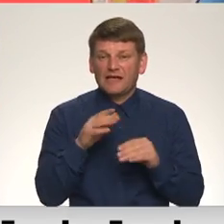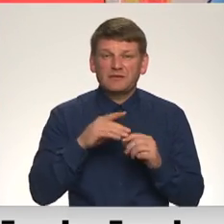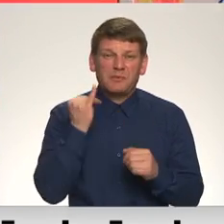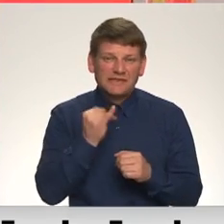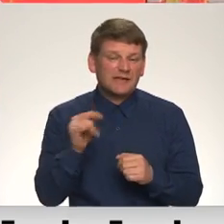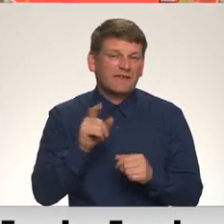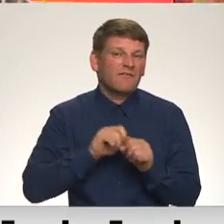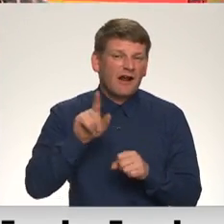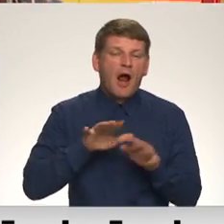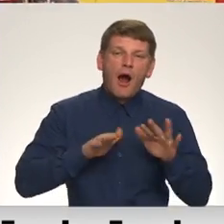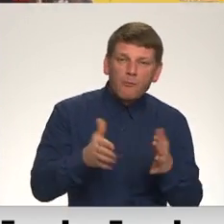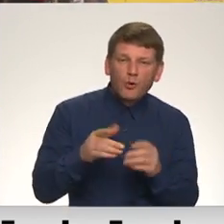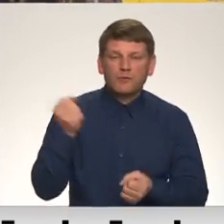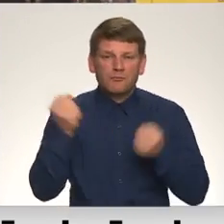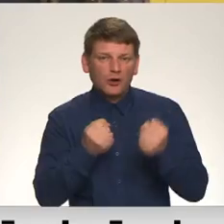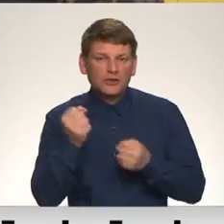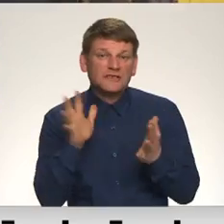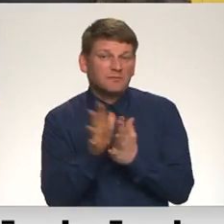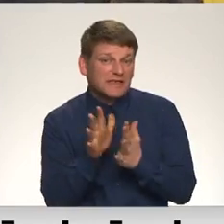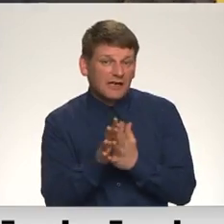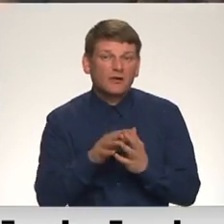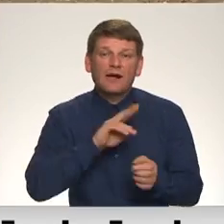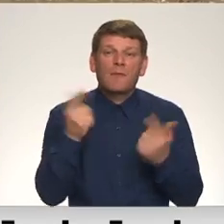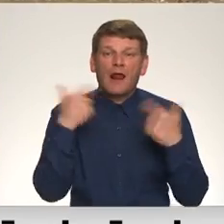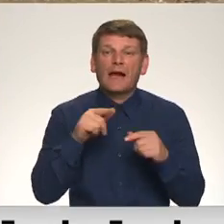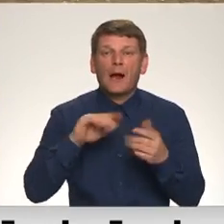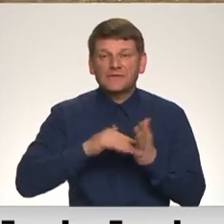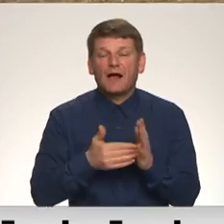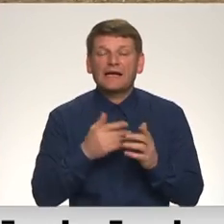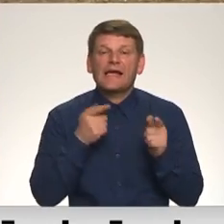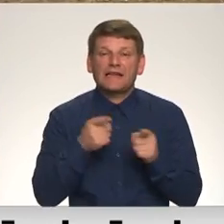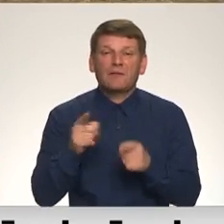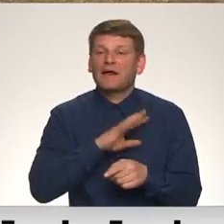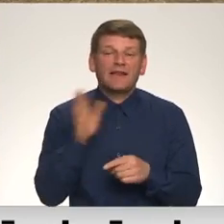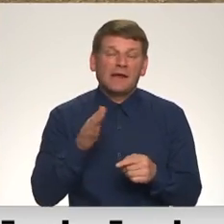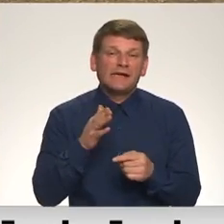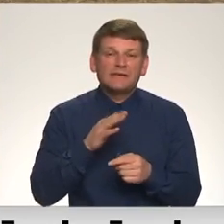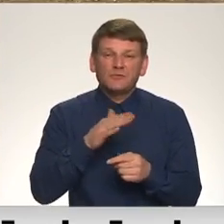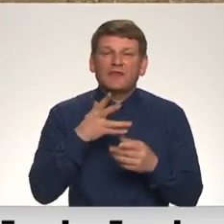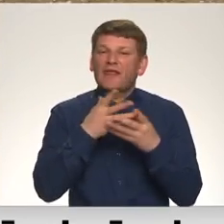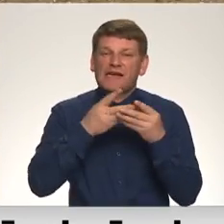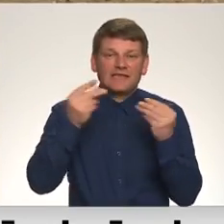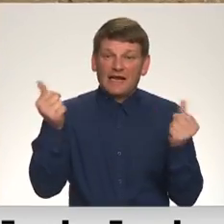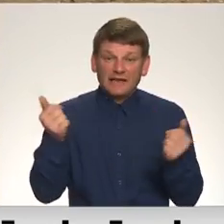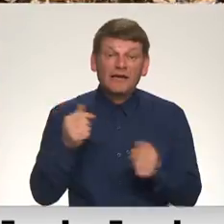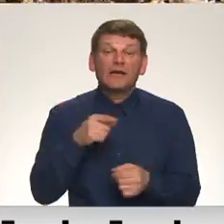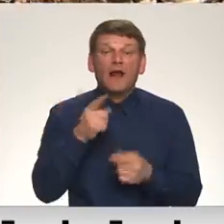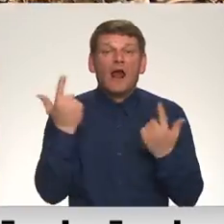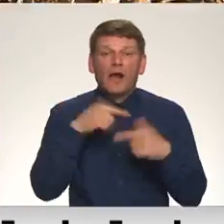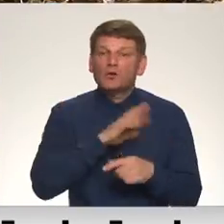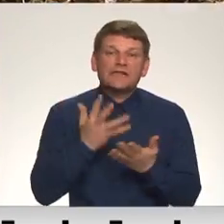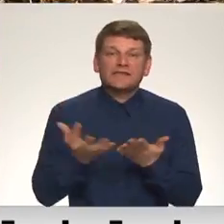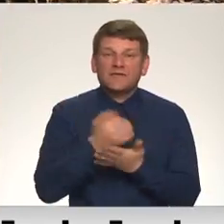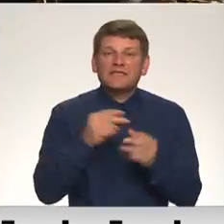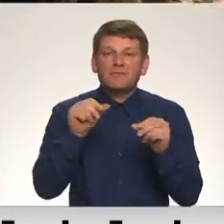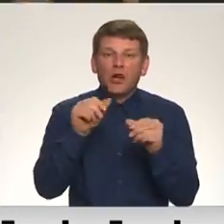Gan apkuris, gan automašīnu piesārņojumus, kam laikapstākļu ietekmē neizdodas pietiekami izkliedēties. Gan arī laikus nesavāktais